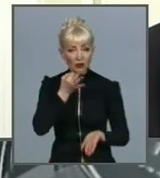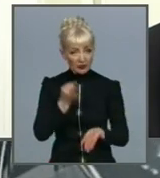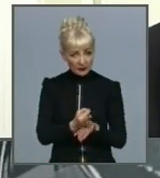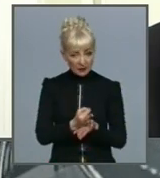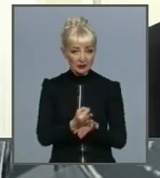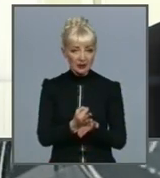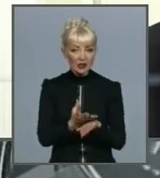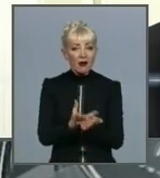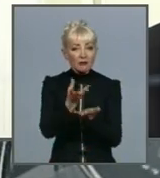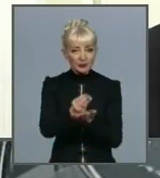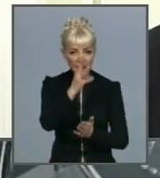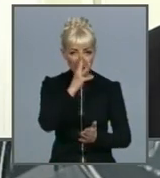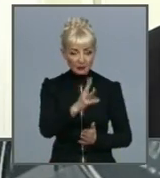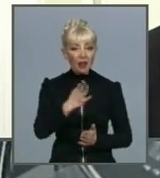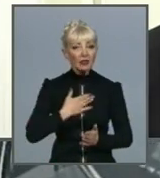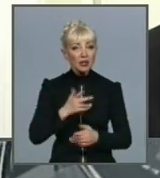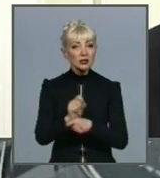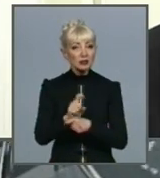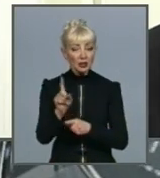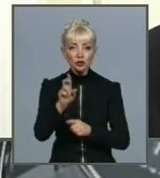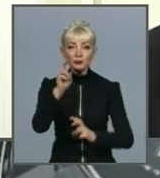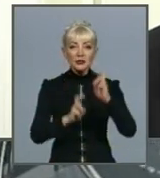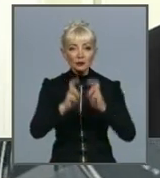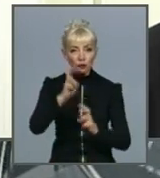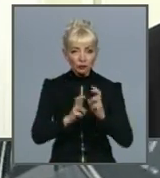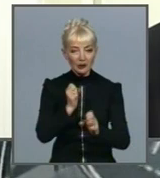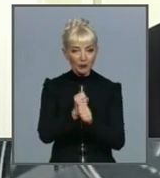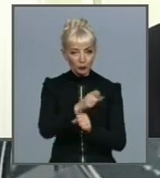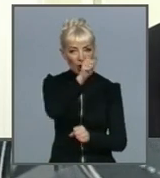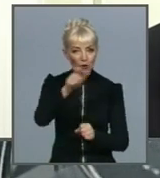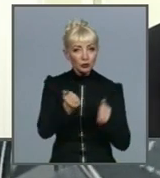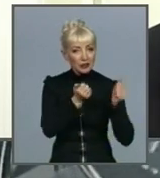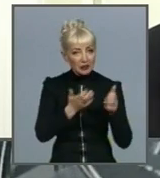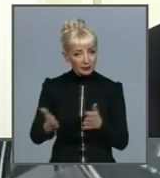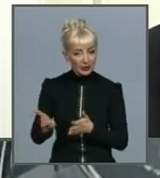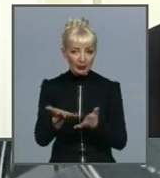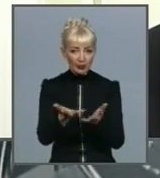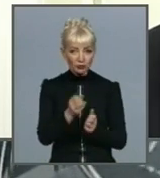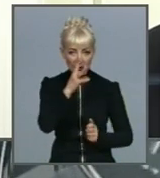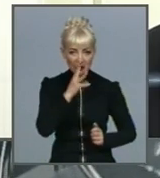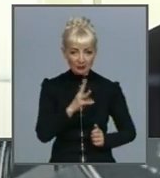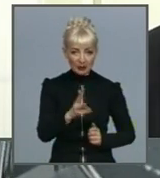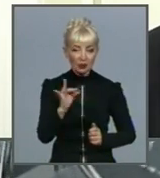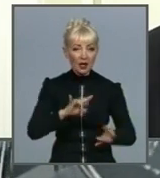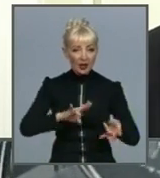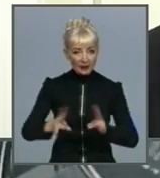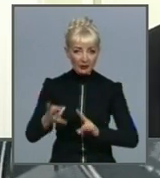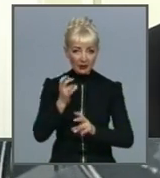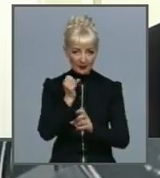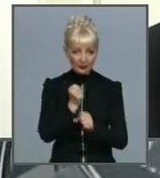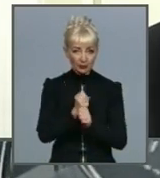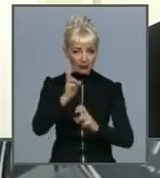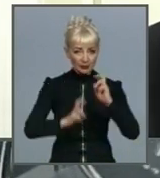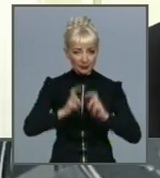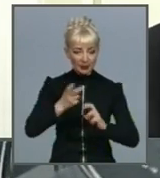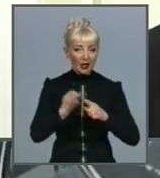працювало, щоб люди стабильно получали заробітну. Ну і, відповідно, нормальна робота підприємства. Це в наших целях, в наших